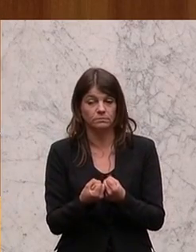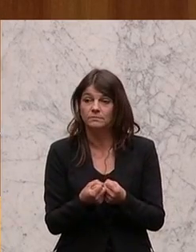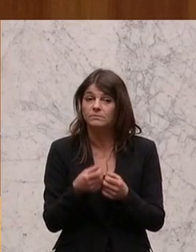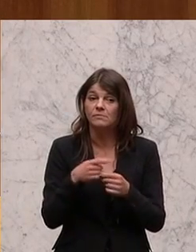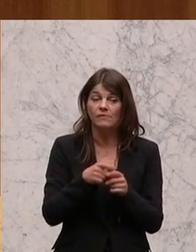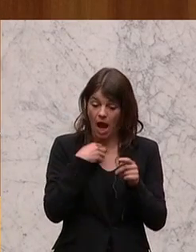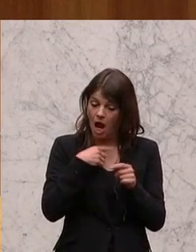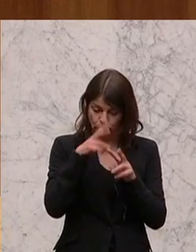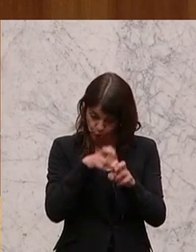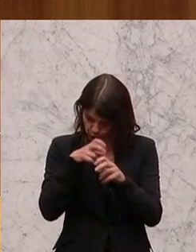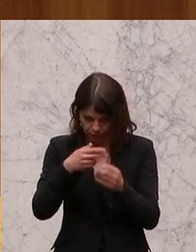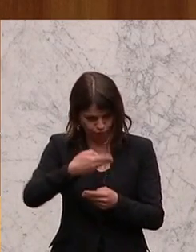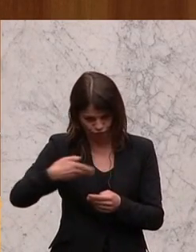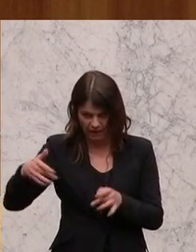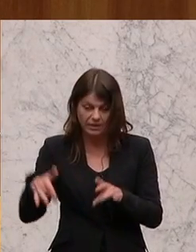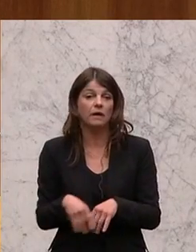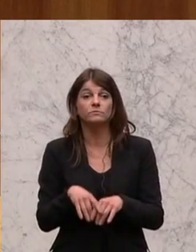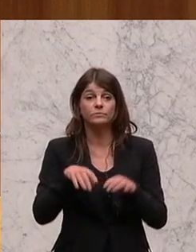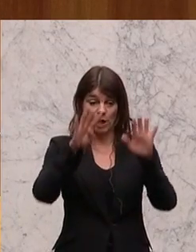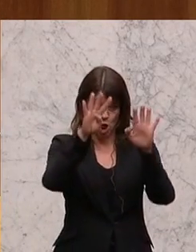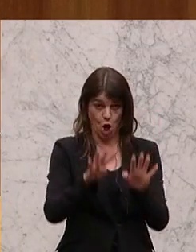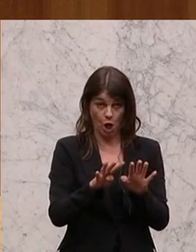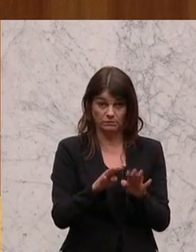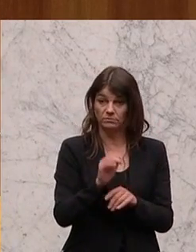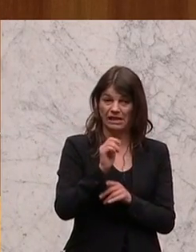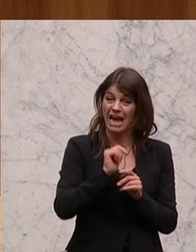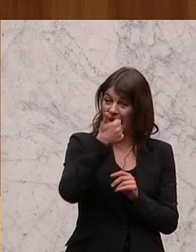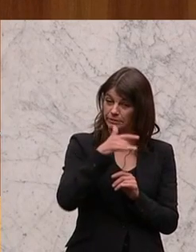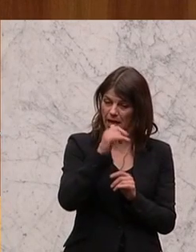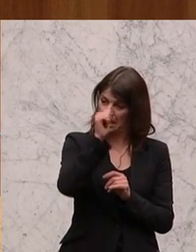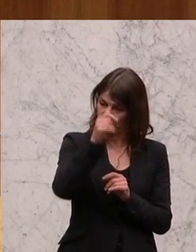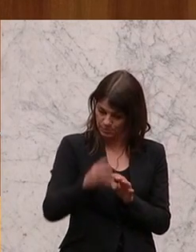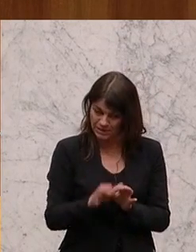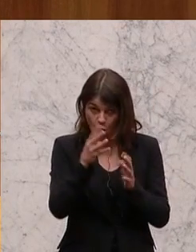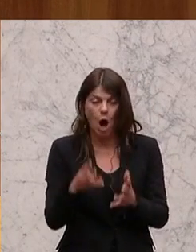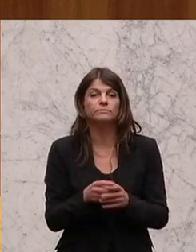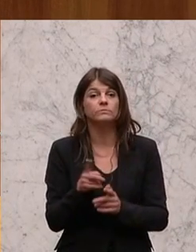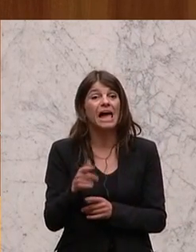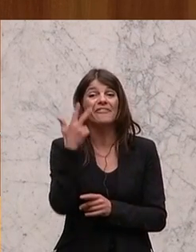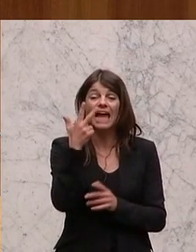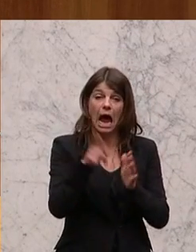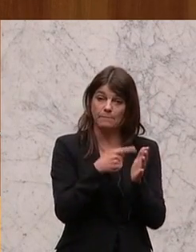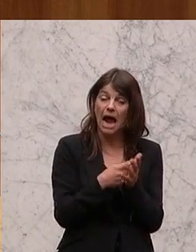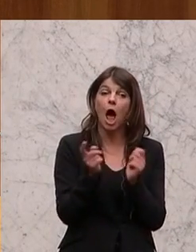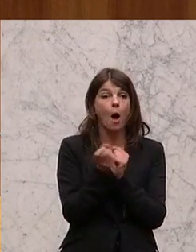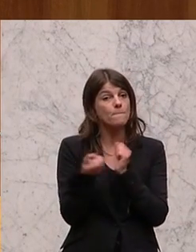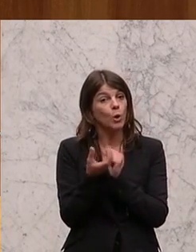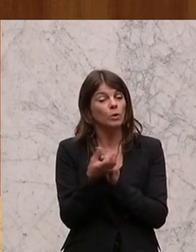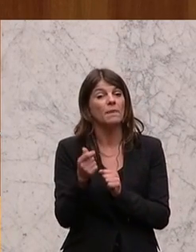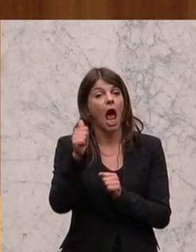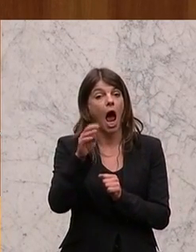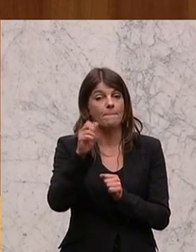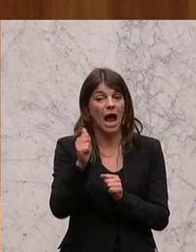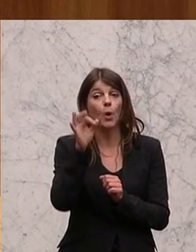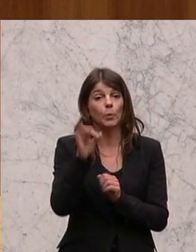-Sorten hat er untersucht. In den ersten neun Sorten, also in den am besten bewertesten Sorten, ist dreimal ein Produkt mit einem